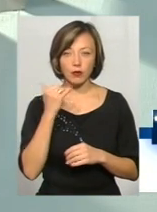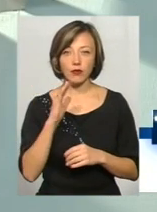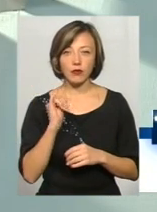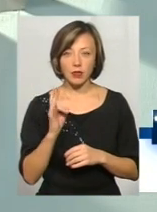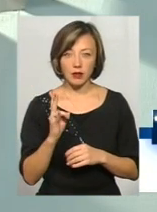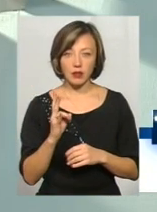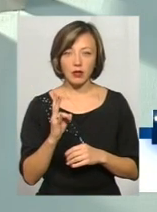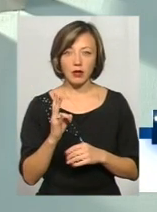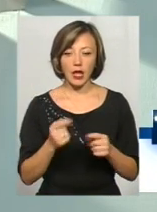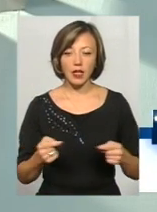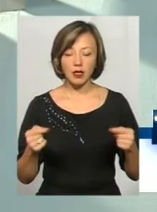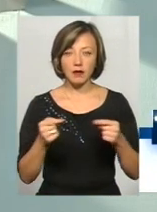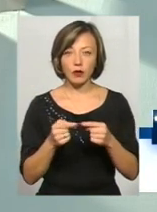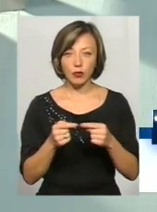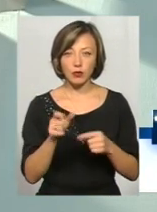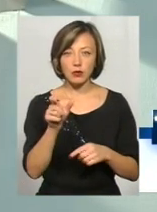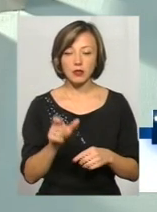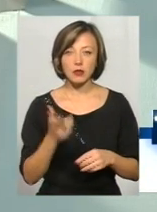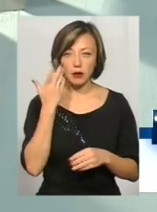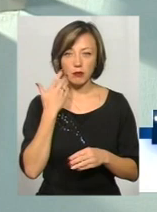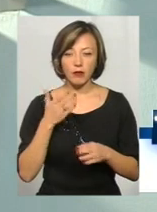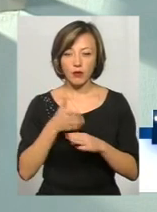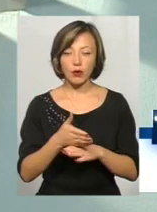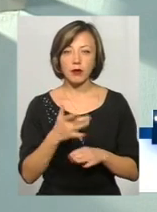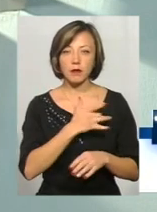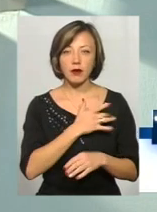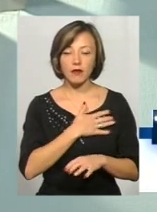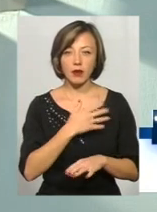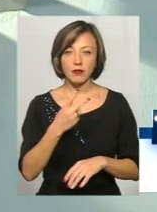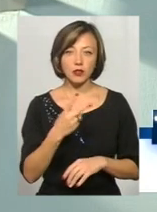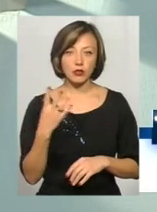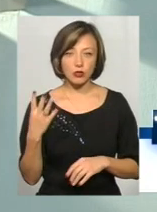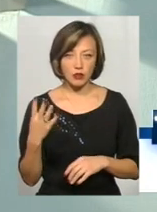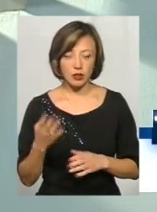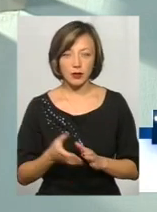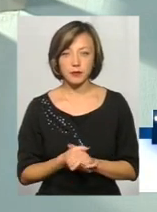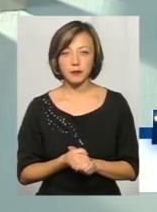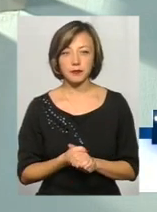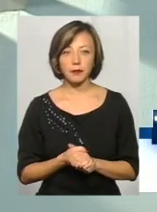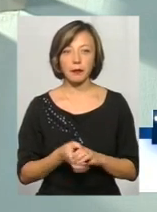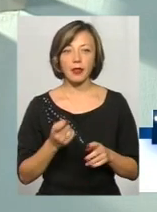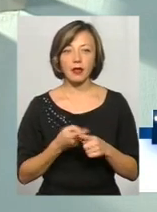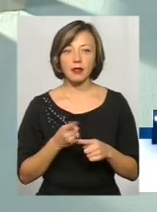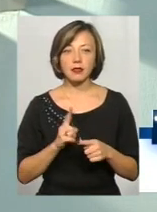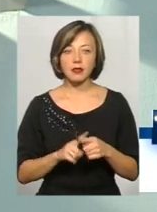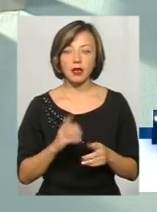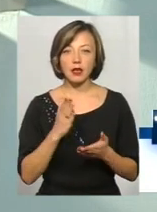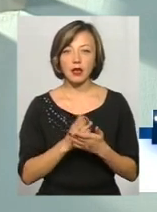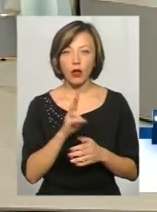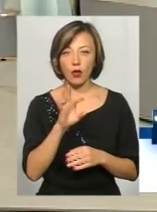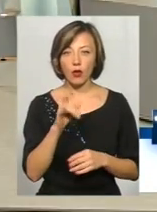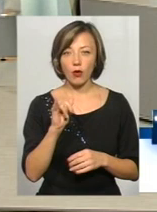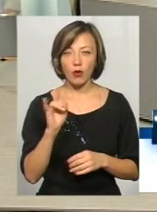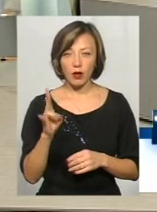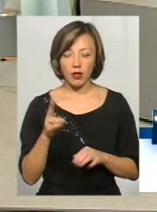ідентифікується при вході в Privat24, наприклад, в Privat24, це є логін входу в